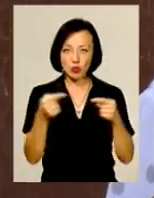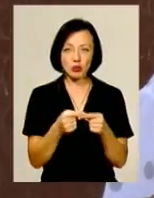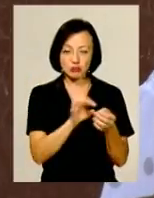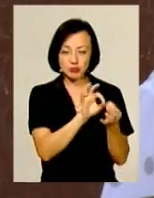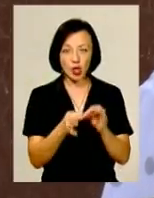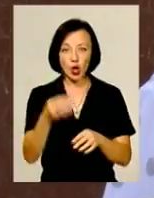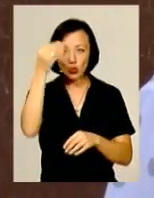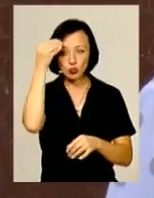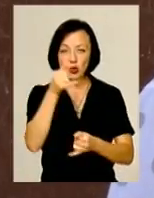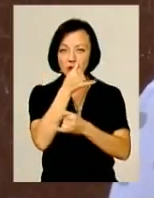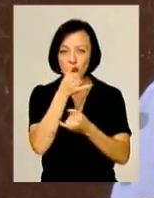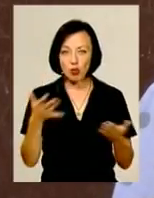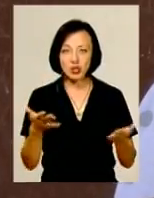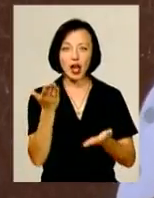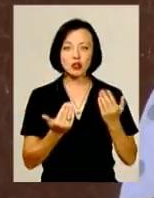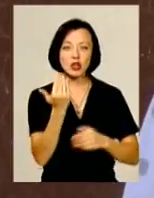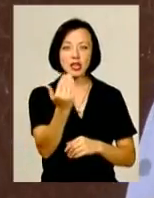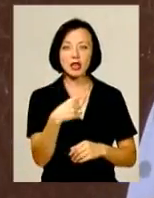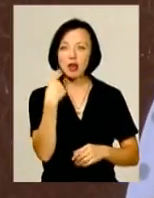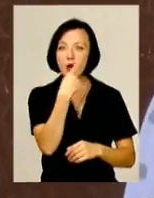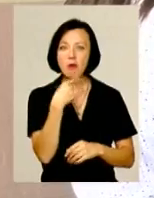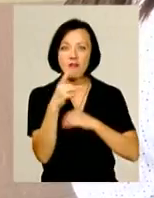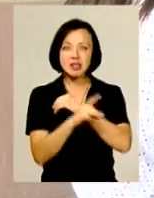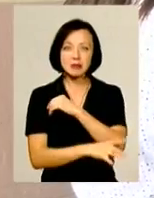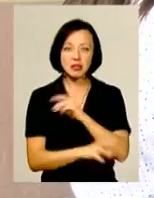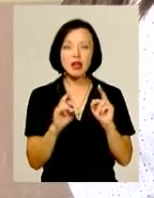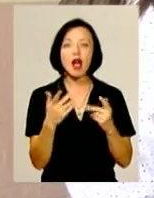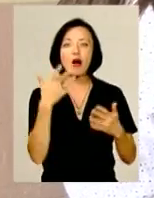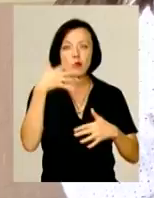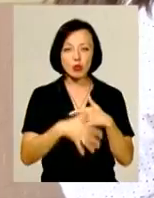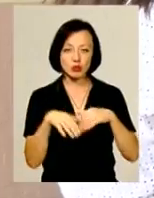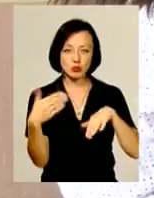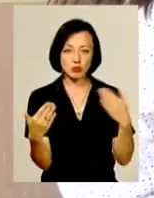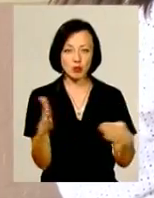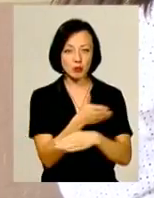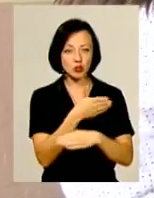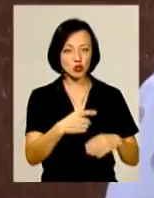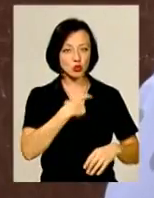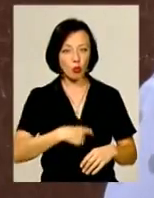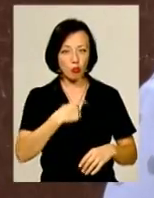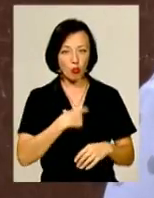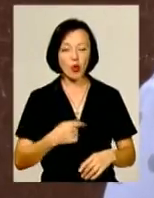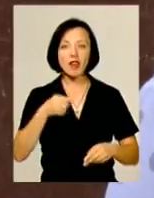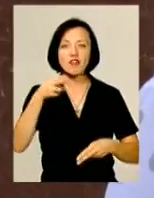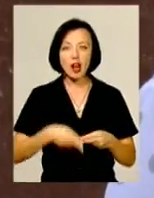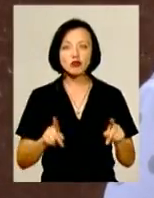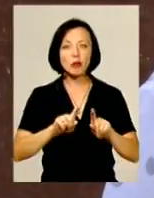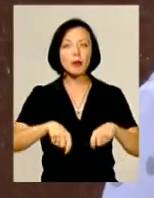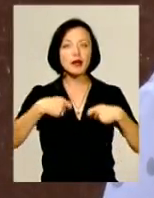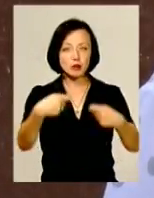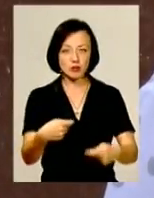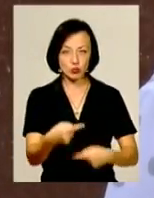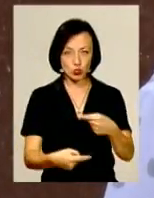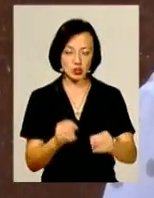думку, якщо їхня мова збіднена, як вони порозуміються між собою врешті-решті, і врешті що вони передадуть